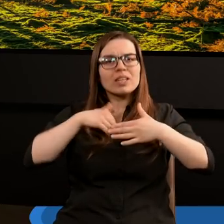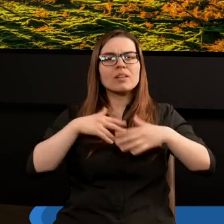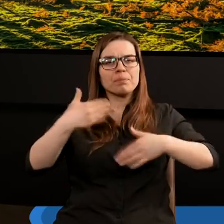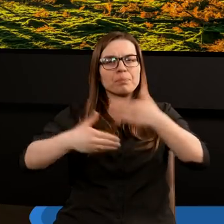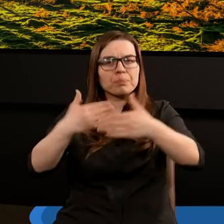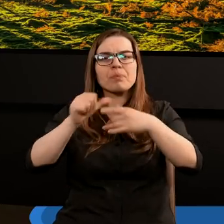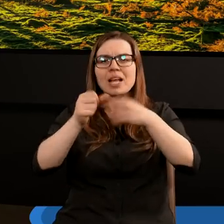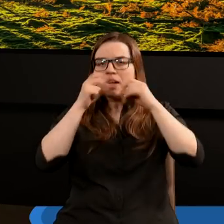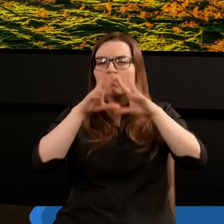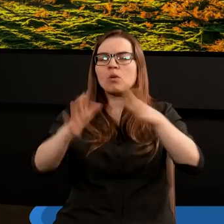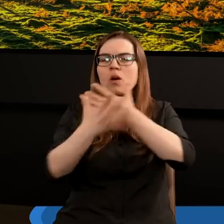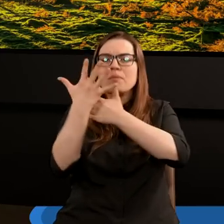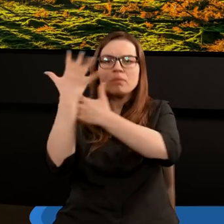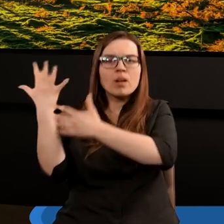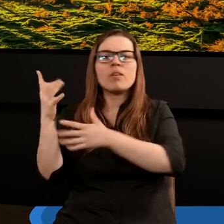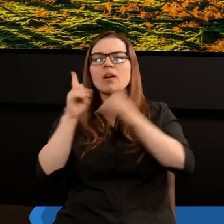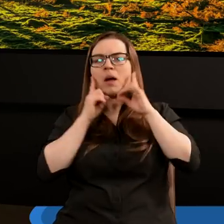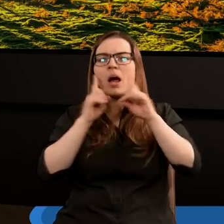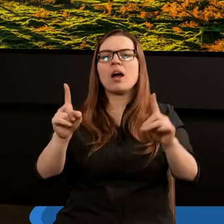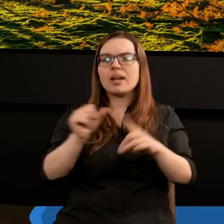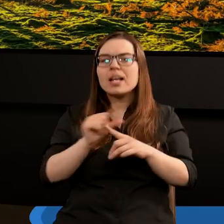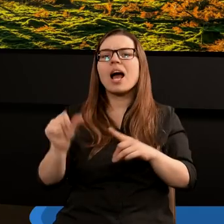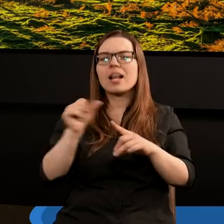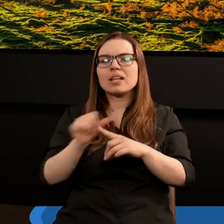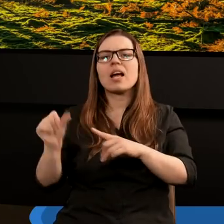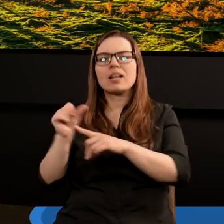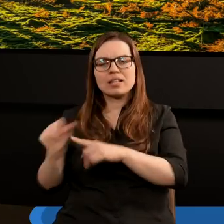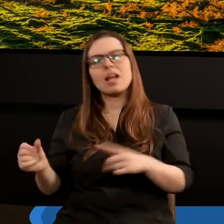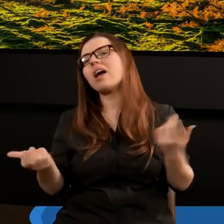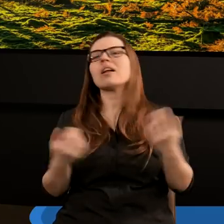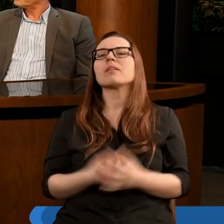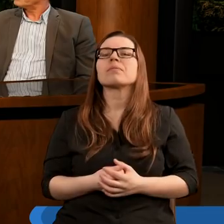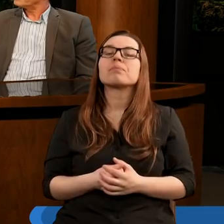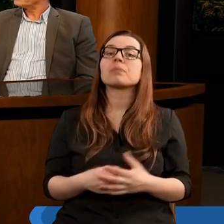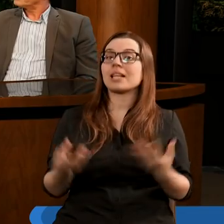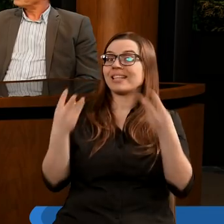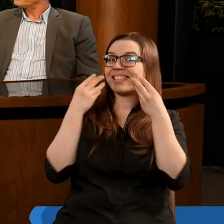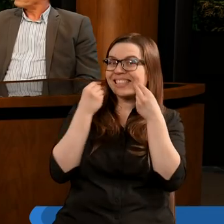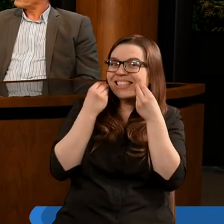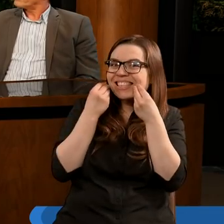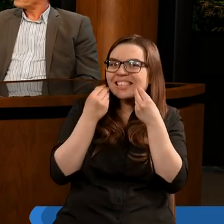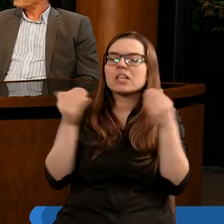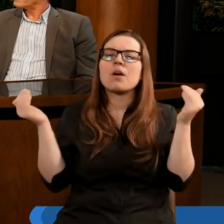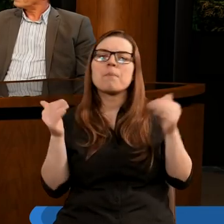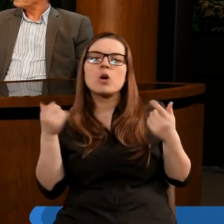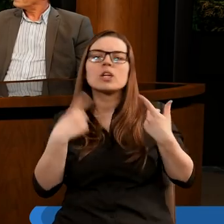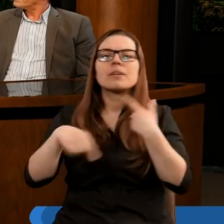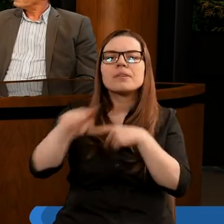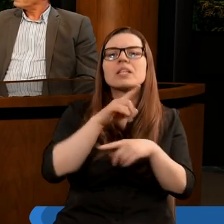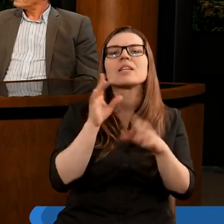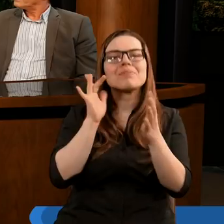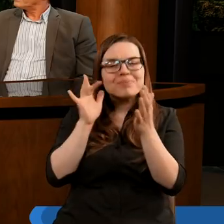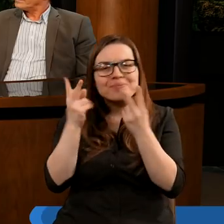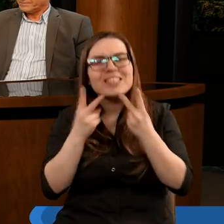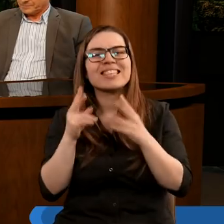tego człowieka. To jest fenomenalne, jak tak definiujemy Ewangelię. Cieszę się, że możemy dotknąć 14